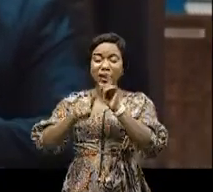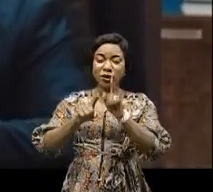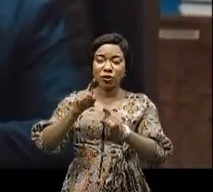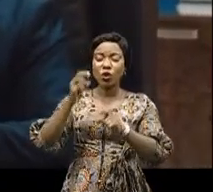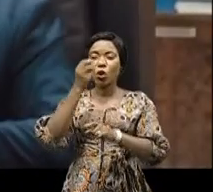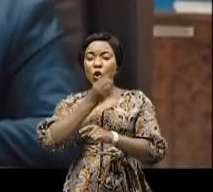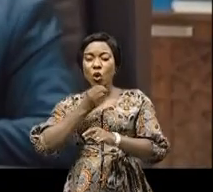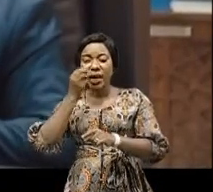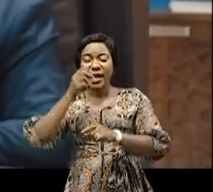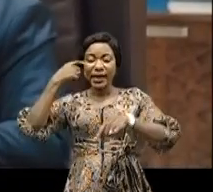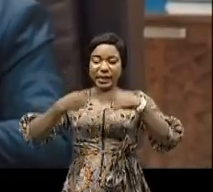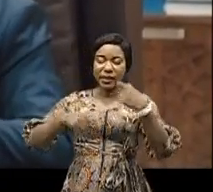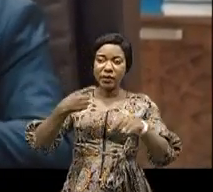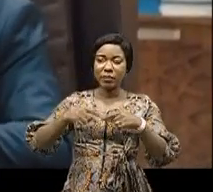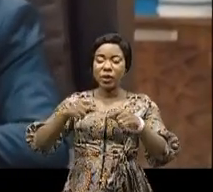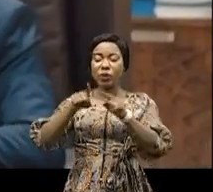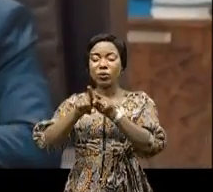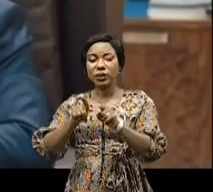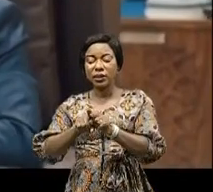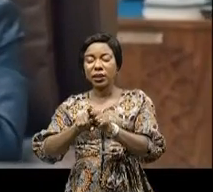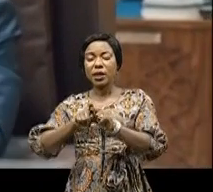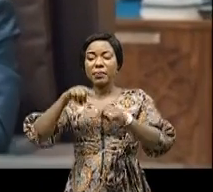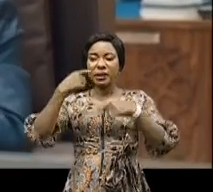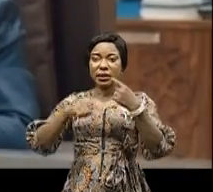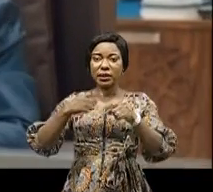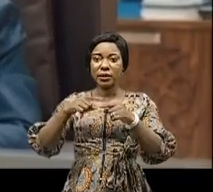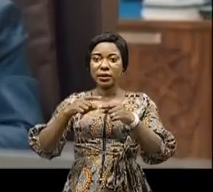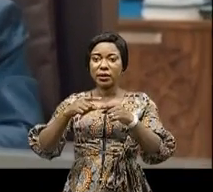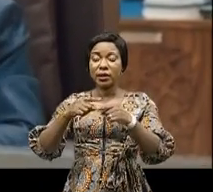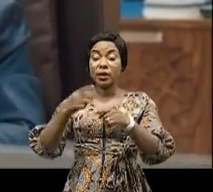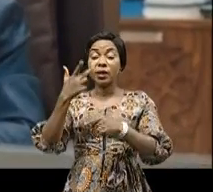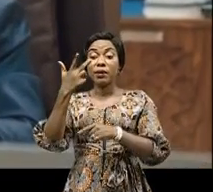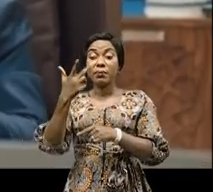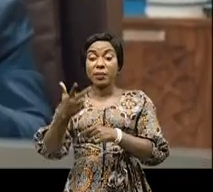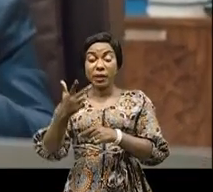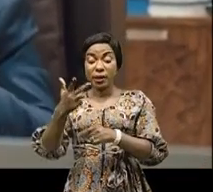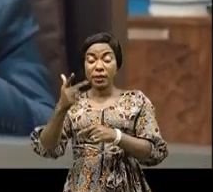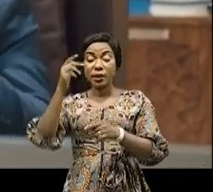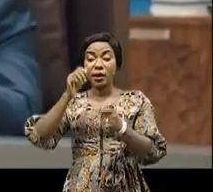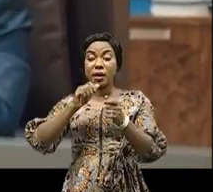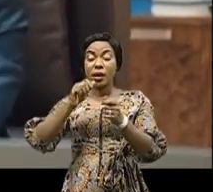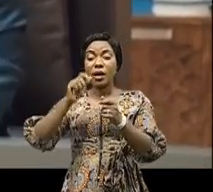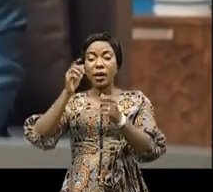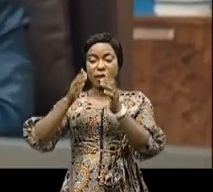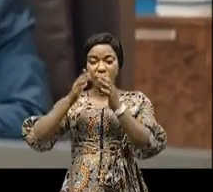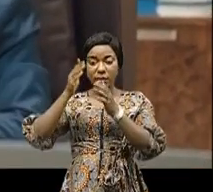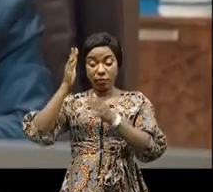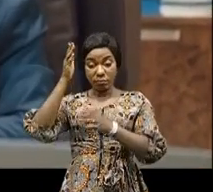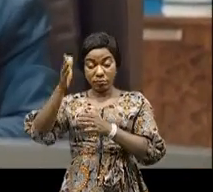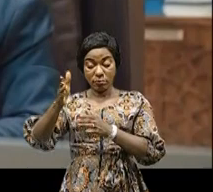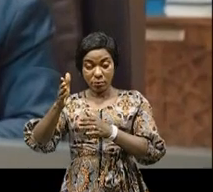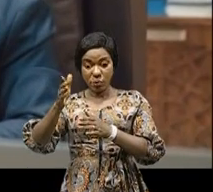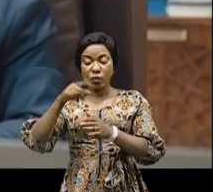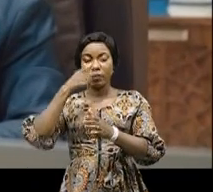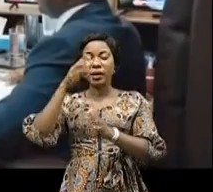Télécommunications et Nouvelles Technologies qui a été débattu le mercredi dernier à l'Assemblée nationale, le premier ministre a